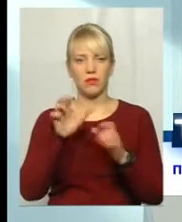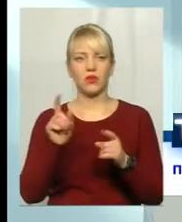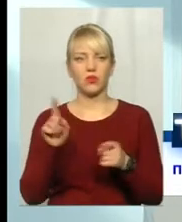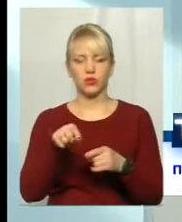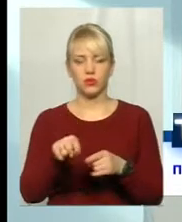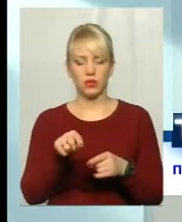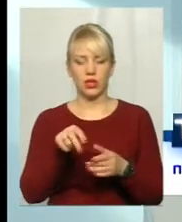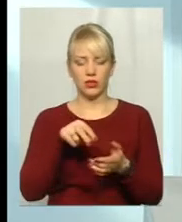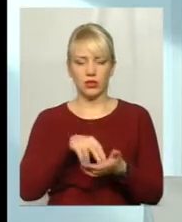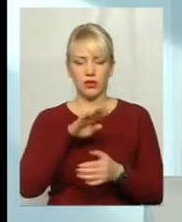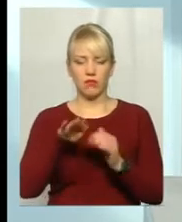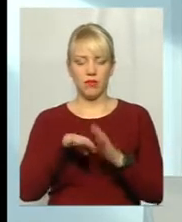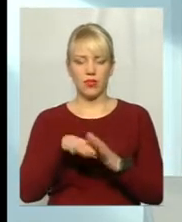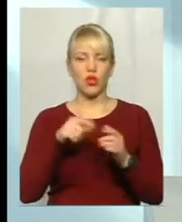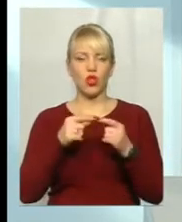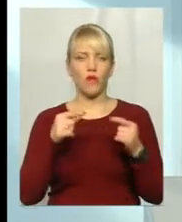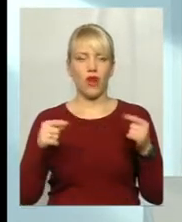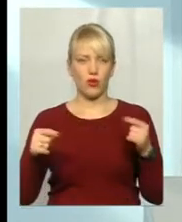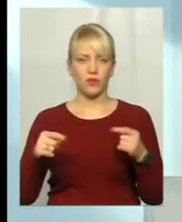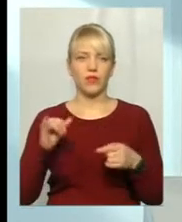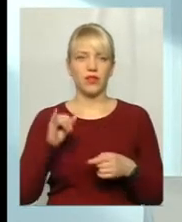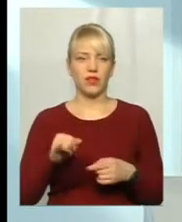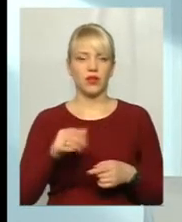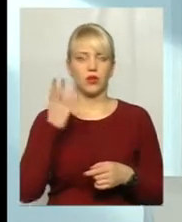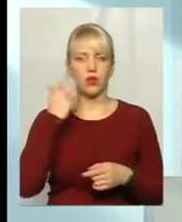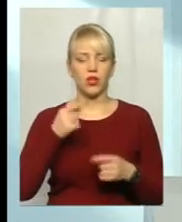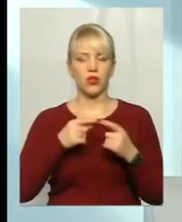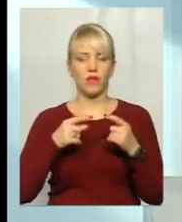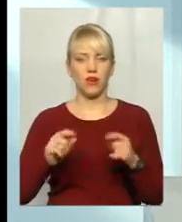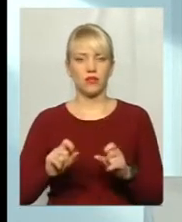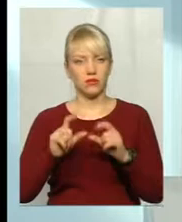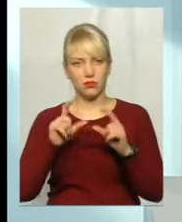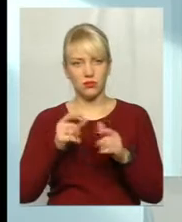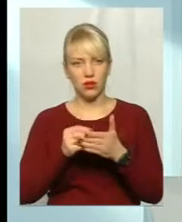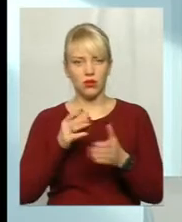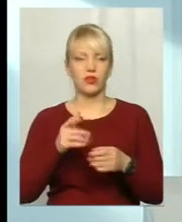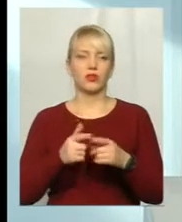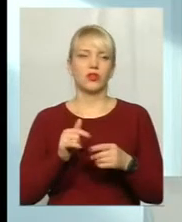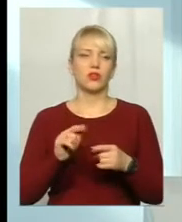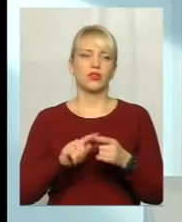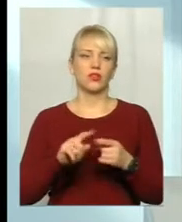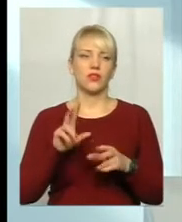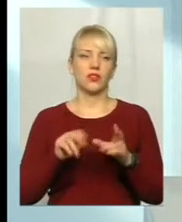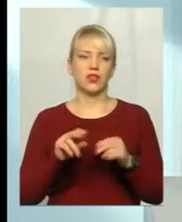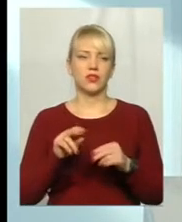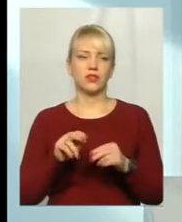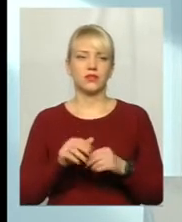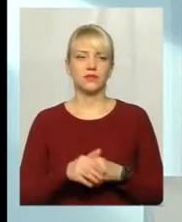безпосередньо під товаром. І купує товар з більшою вартістю за ціною товару нижчої вартості.